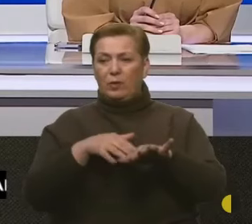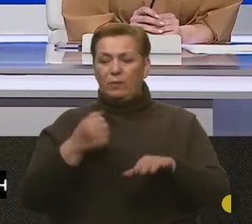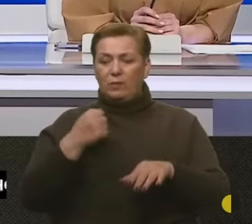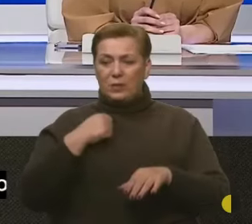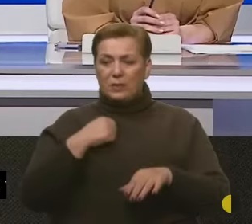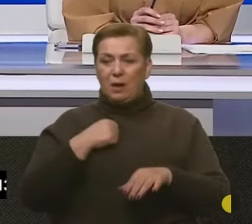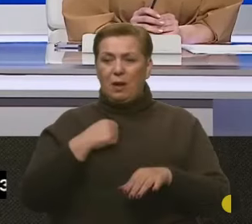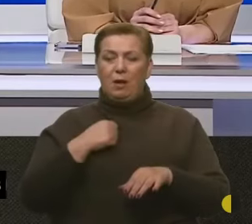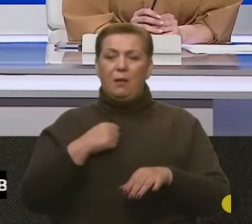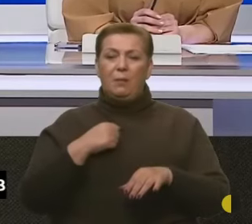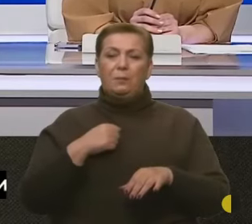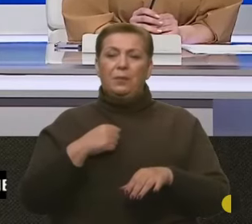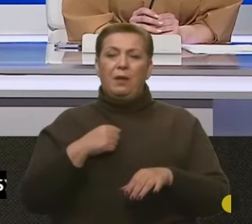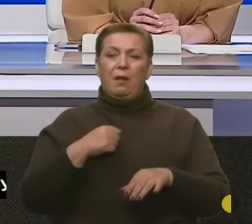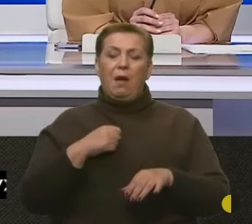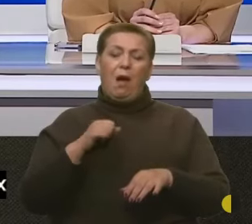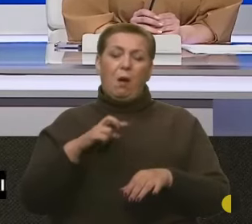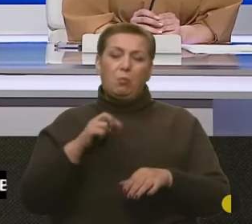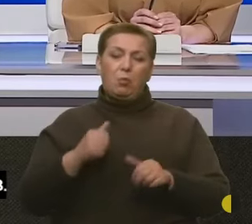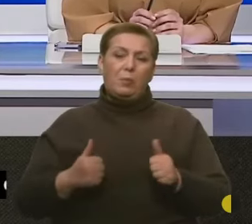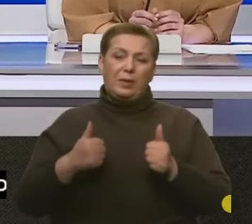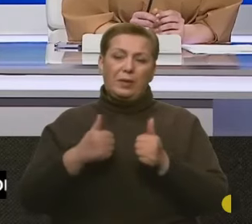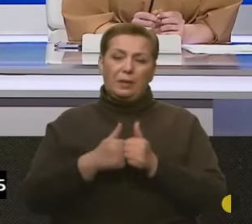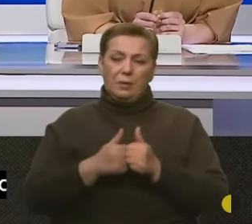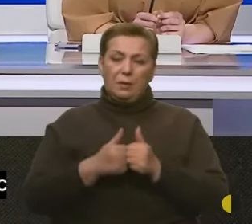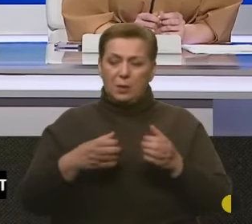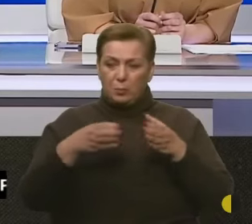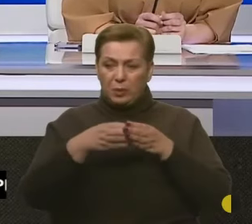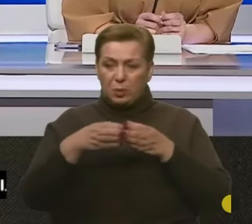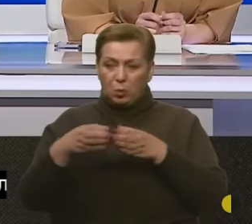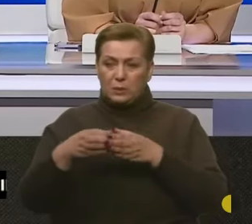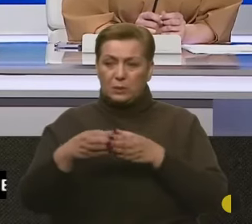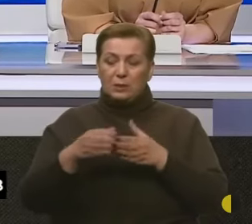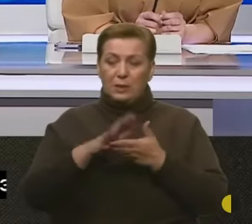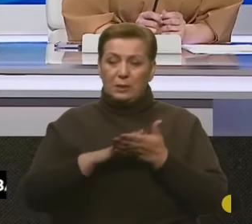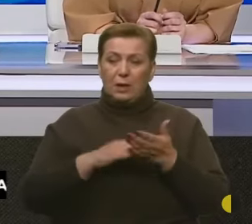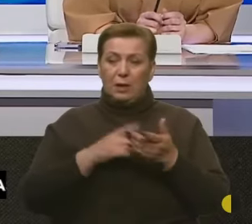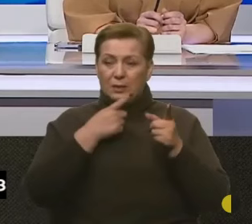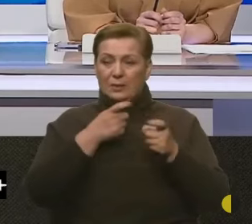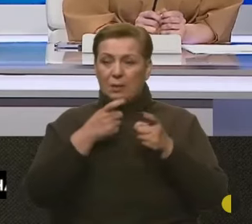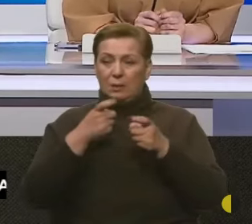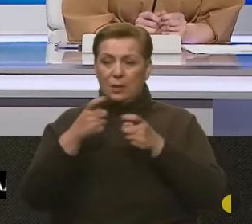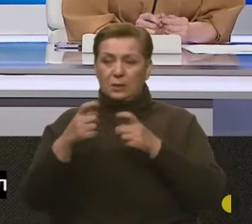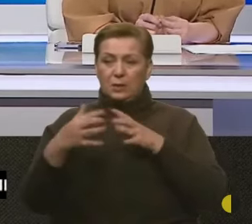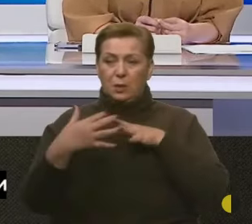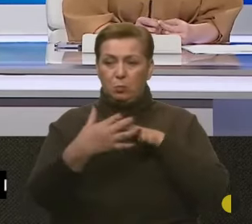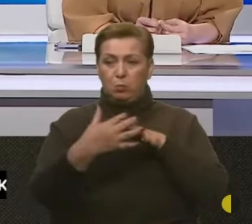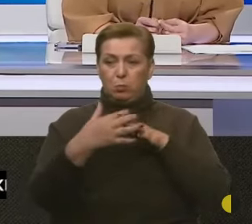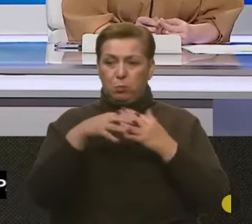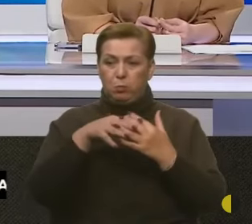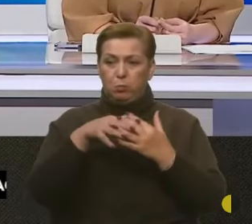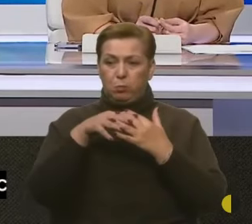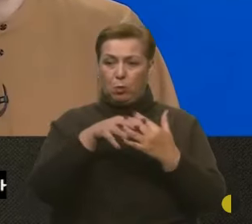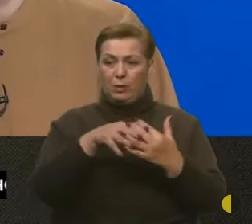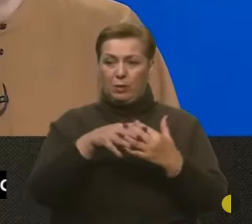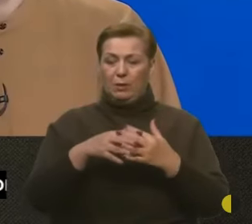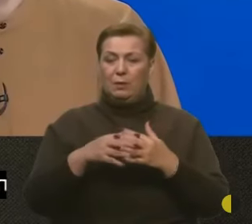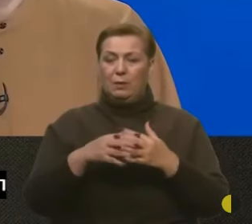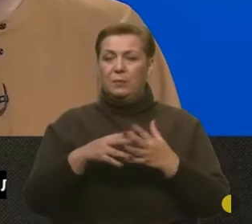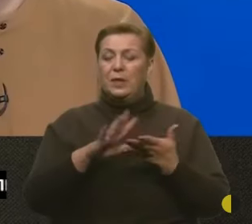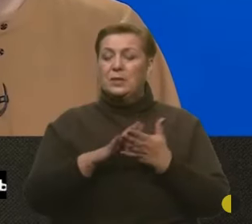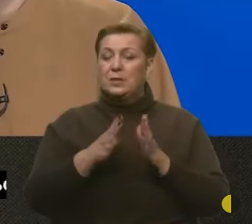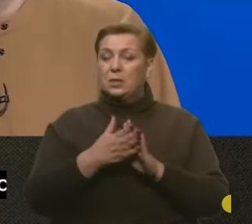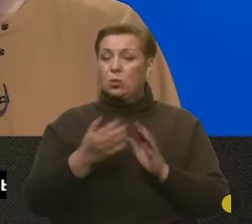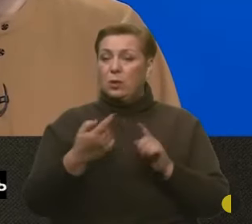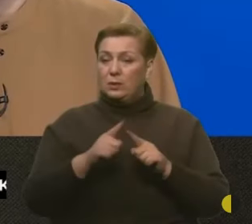або там придані до них підрозділи, вже безпосередньо йдуть стрілецькі бої. Ця ситуація, яку ви зараз описуєте, вона біля